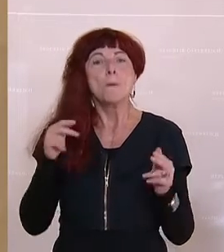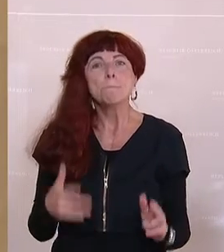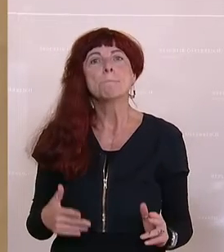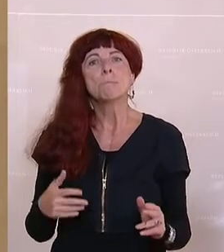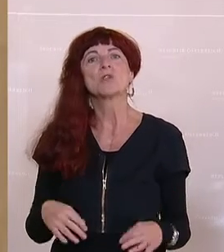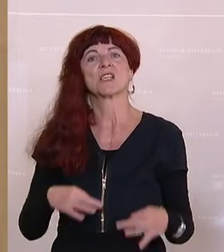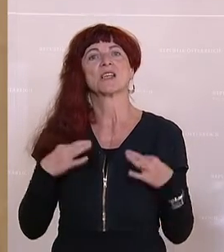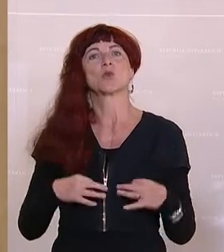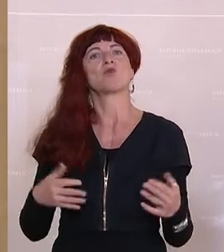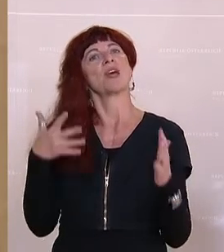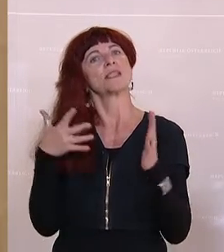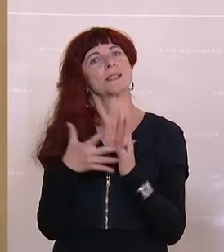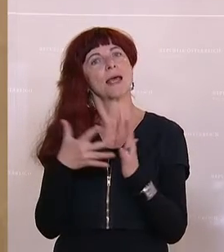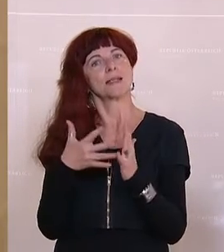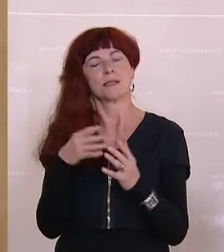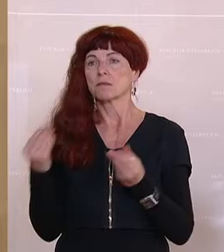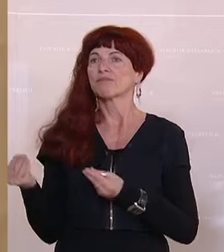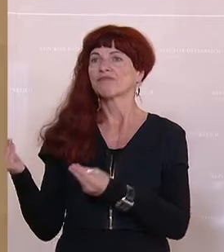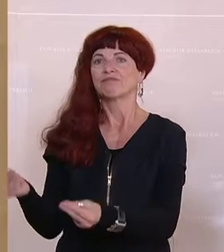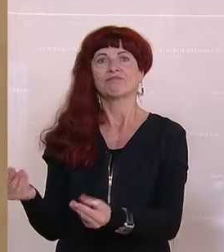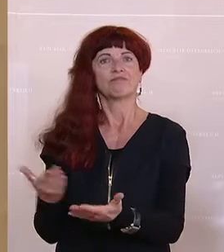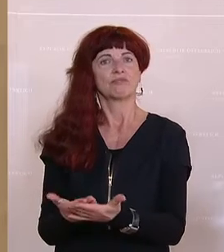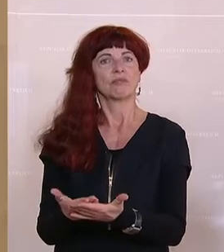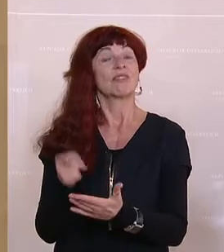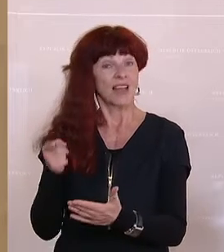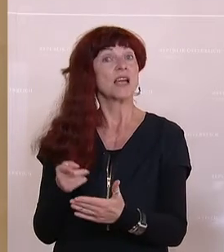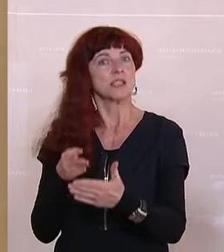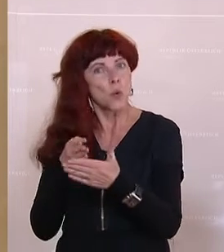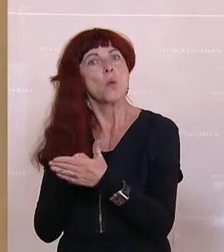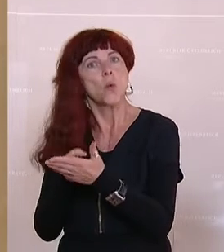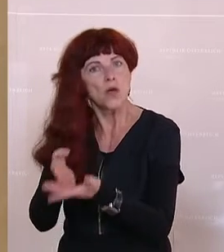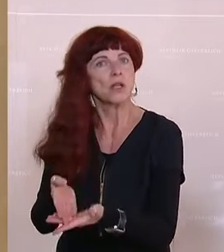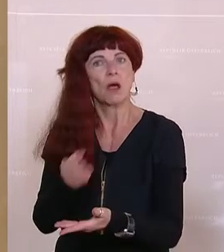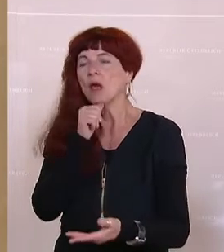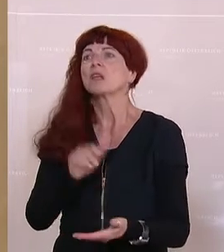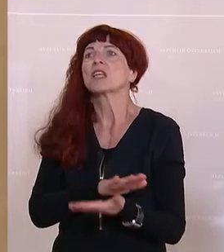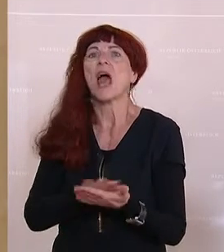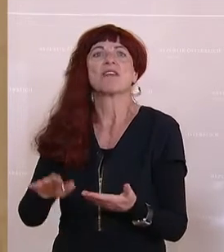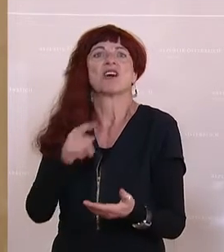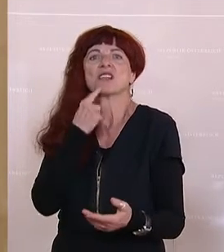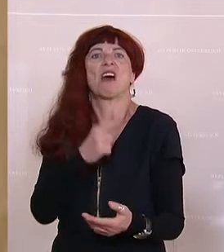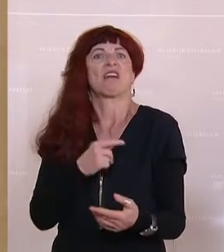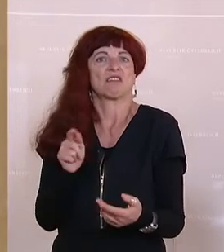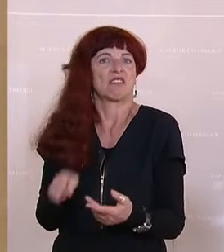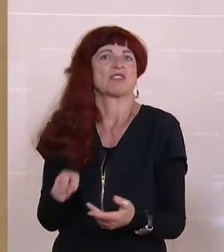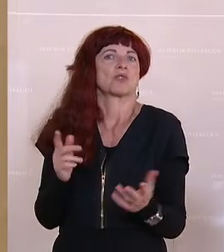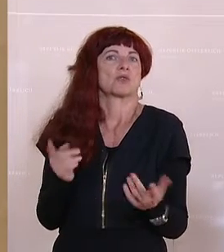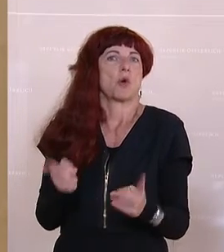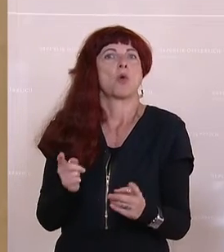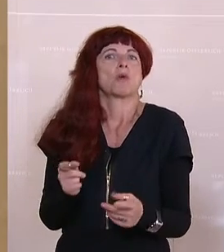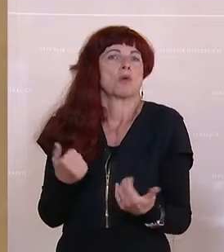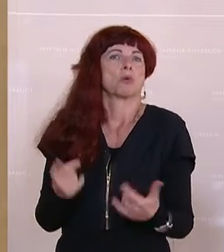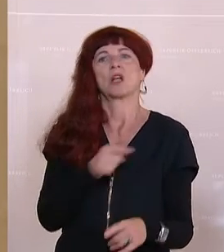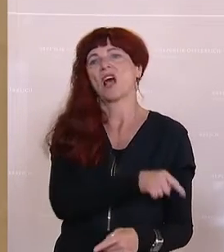Gesundheitsattest gebracht werden. Das ist eine Hürde, eine wesentliche Hürde, viele, viele Menschen auch. Und da muss vorgebracht werden